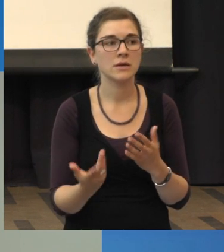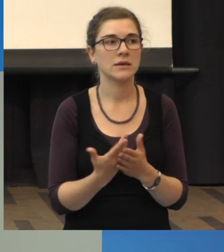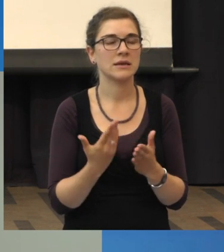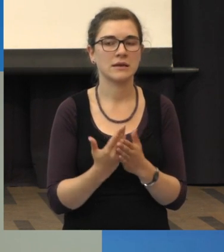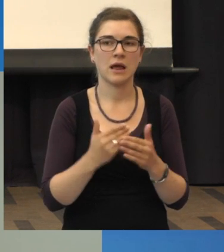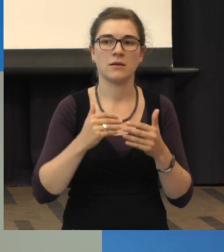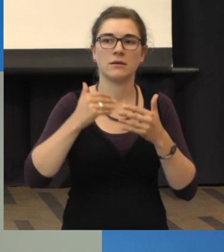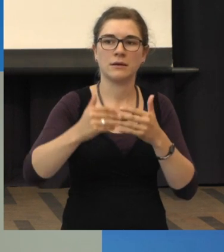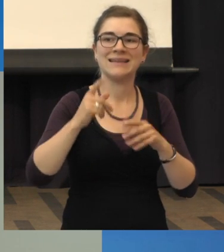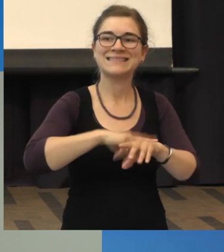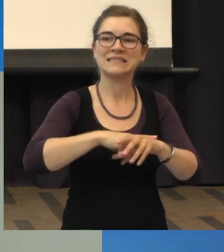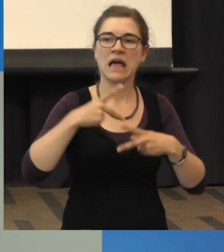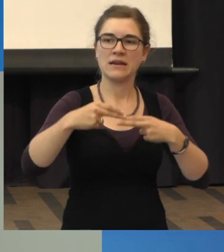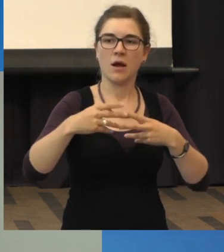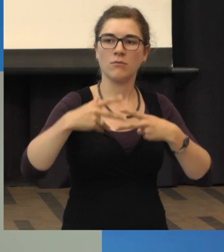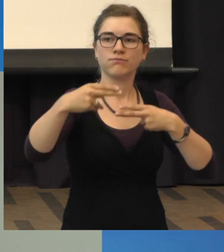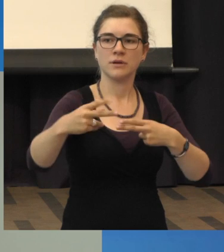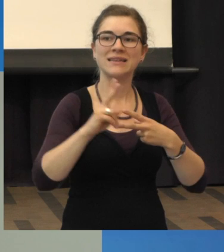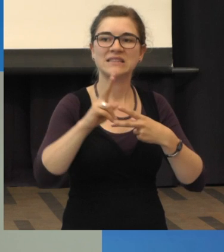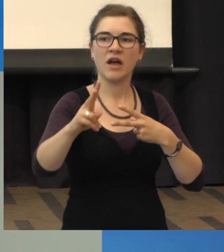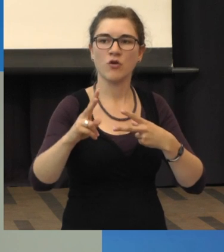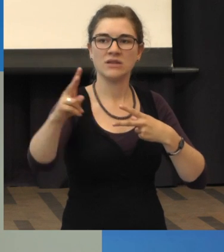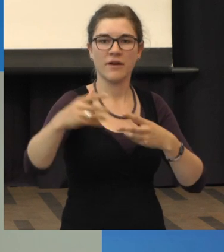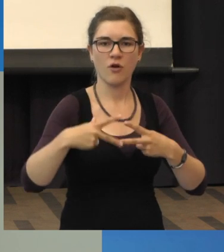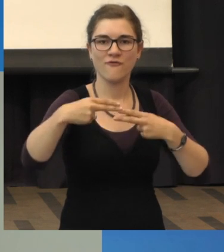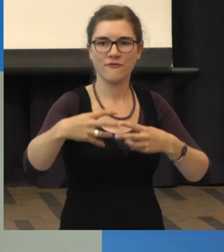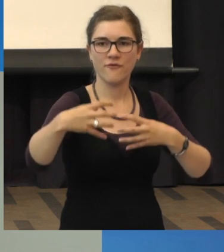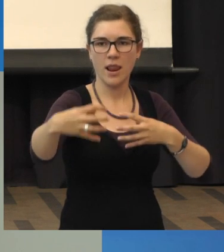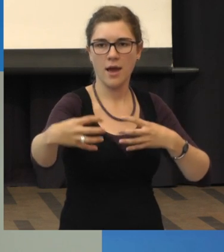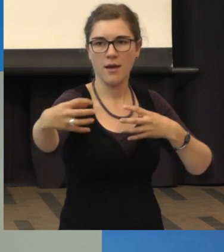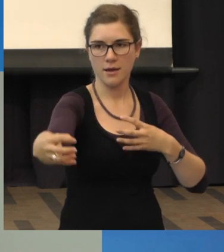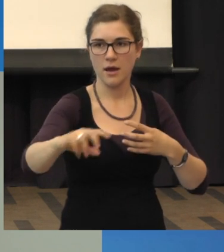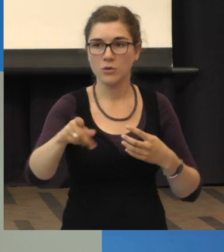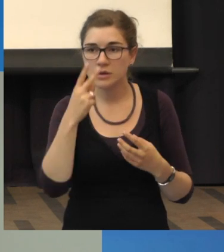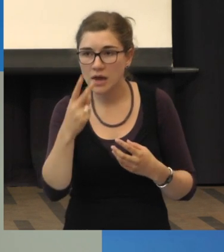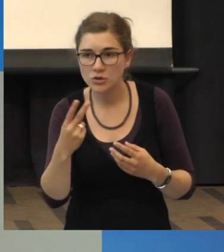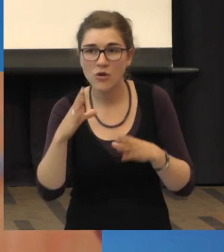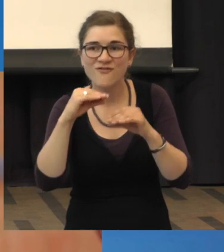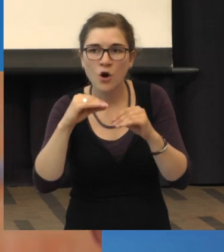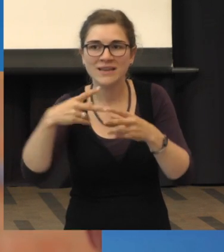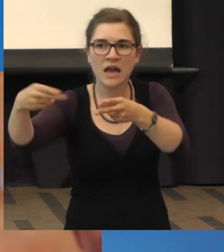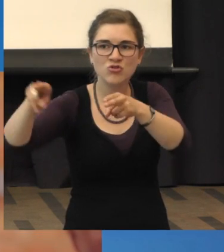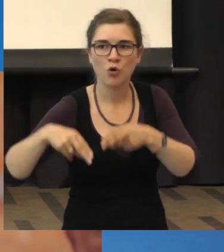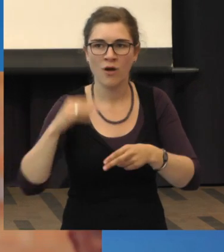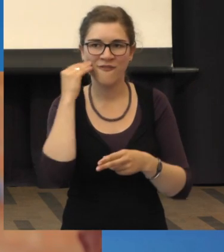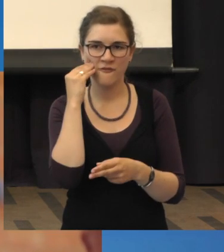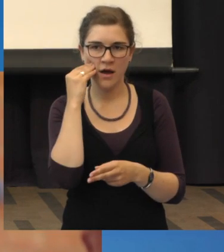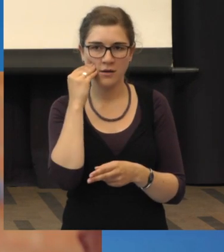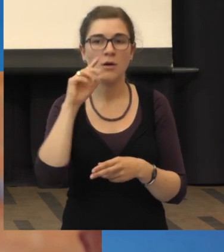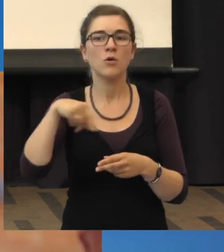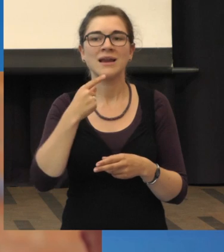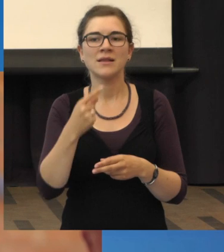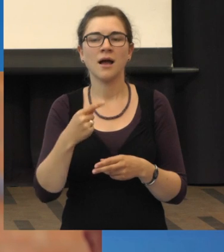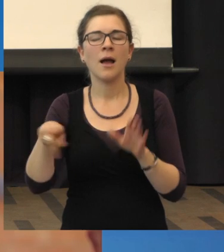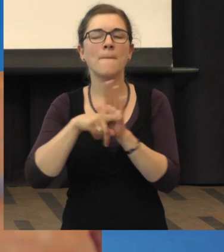Intervall jeweils um zwei Wochen und guckt, nach wie vielen Wochen kommt sie wieder, diese Feuchtigkeit und sagt dann minus zwei